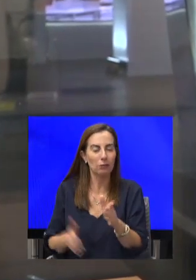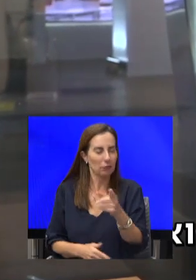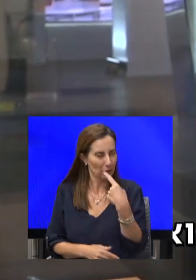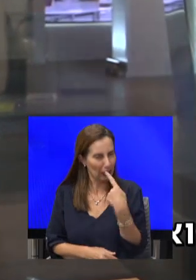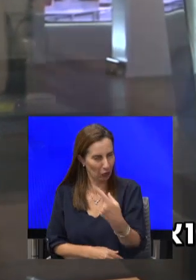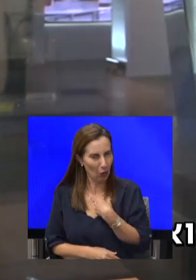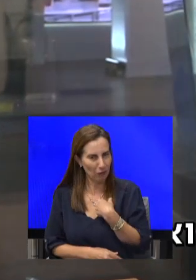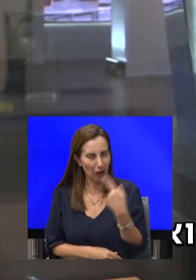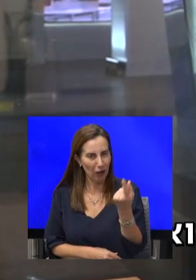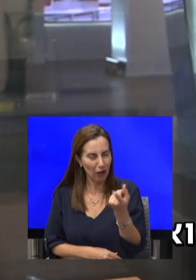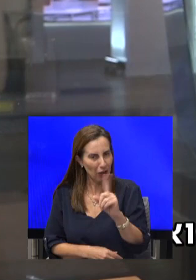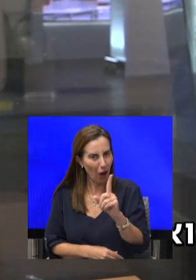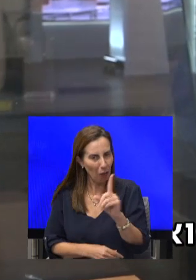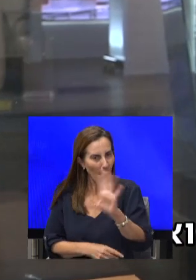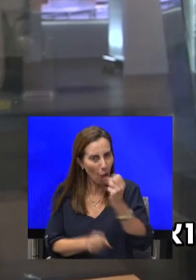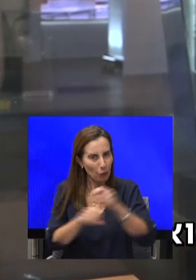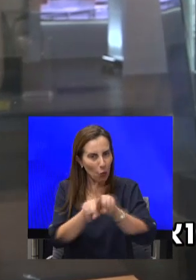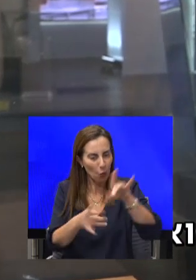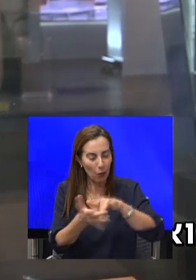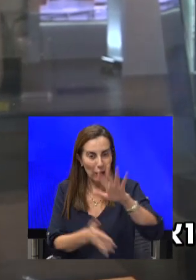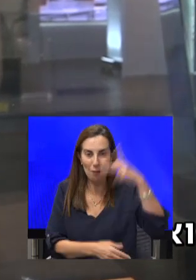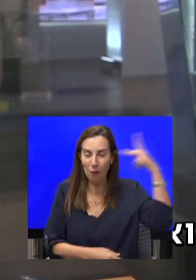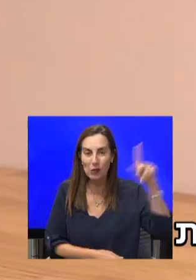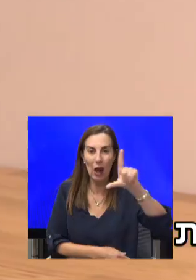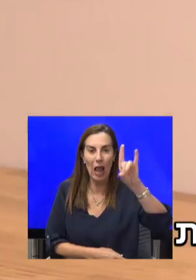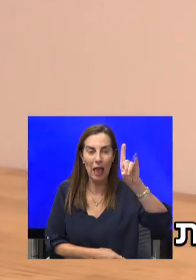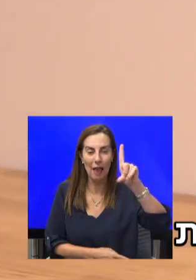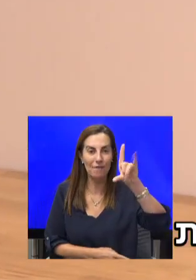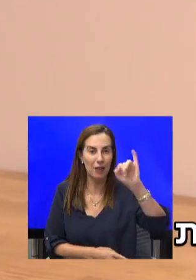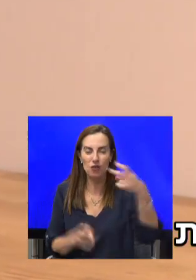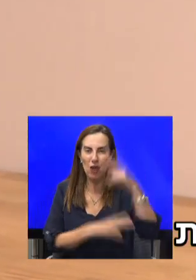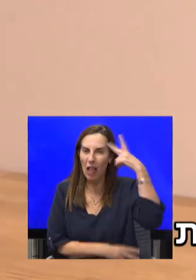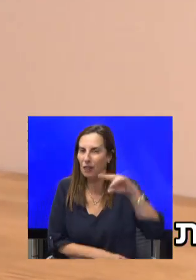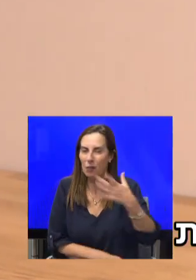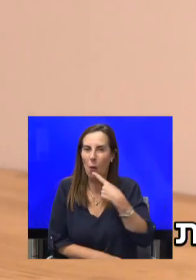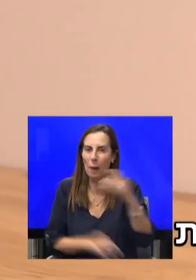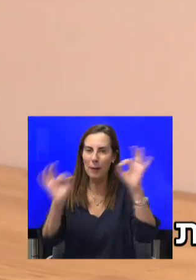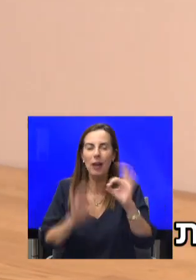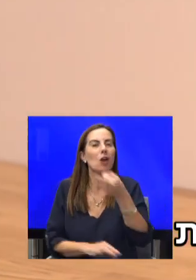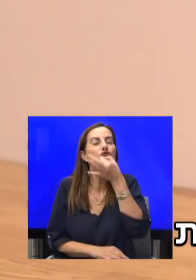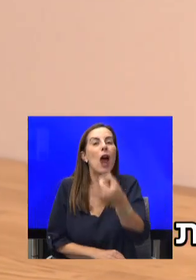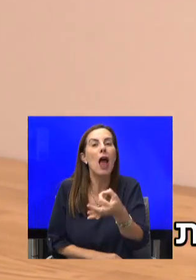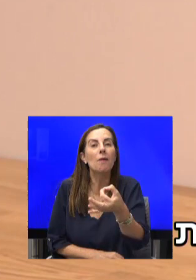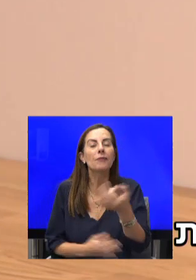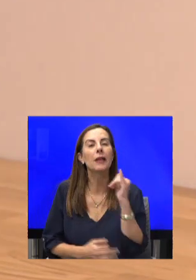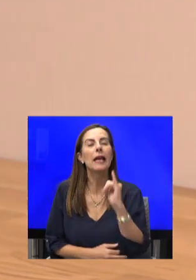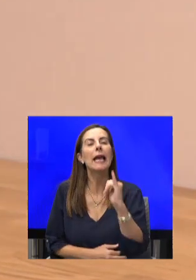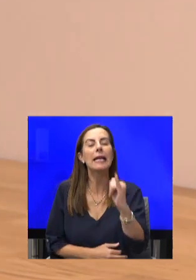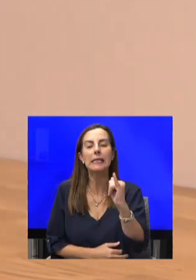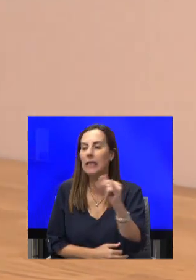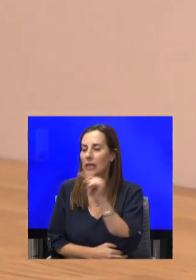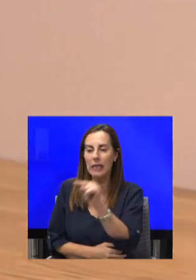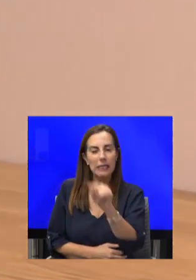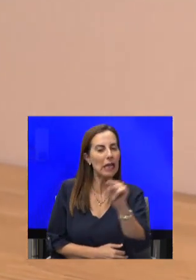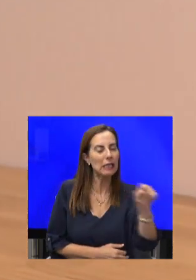משרד? שלא דבר על פרופ' חזי לוי, שפשוט לא ניתן להבין מה הוא אומר. השאלה היא רק, איזה קול מתוך בחירי משרד הבריאות